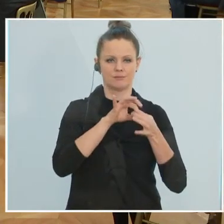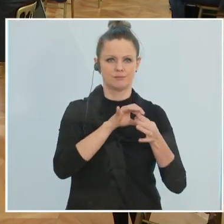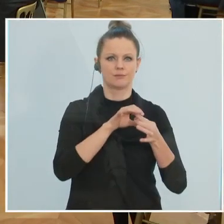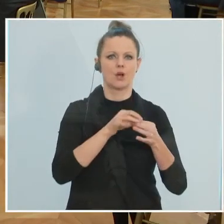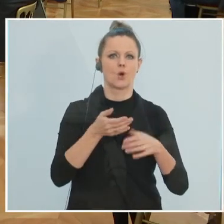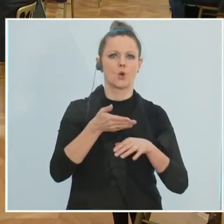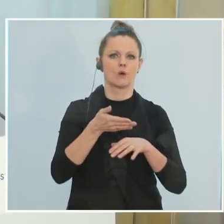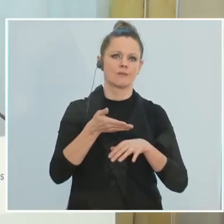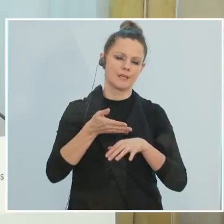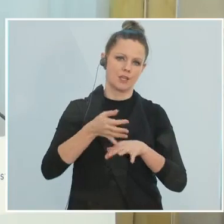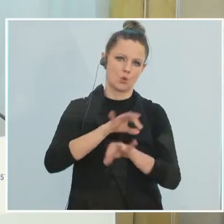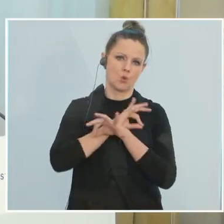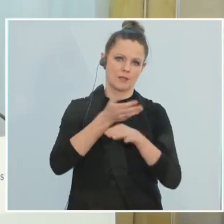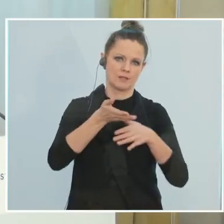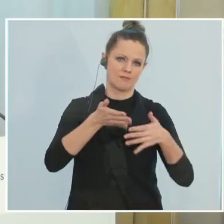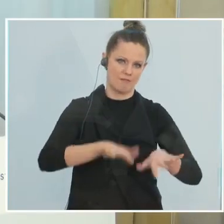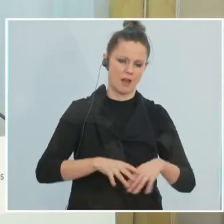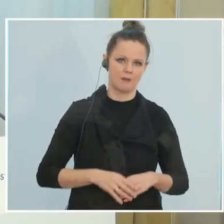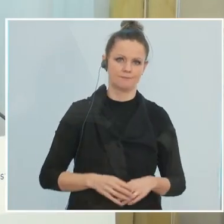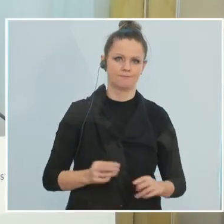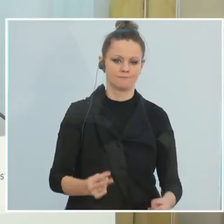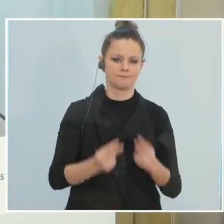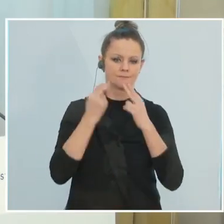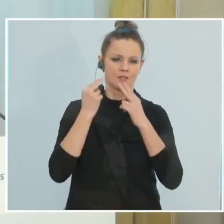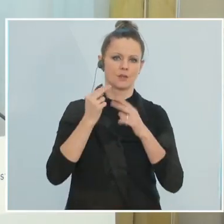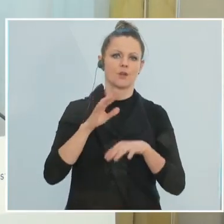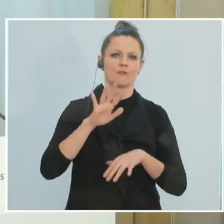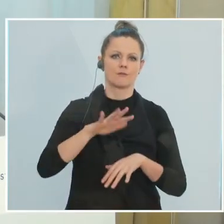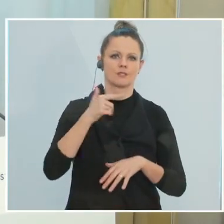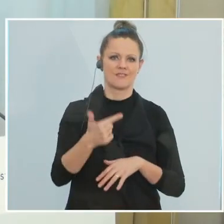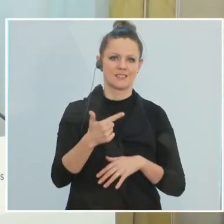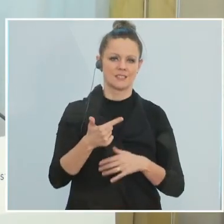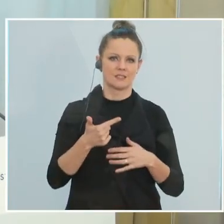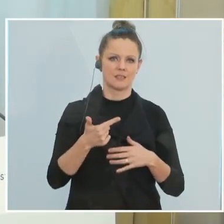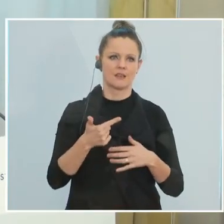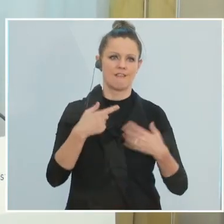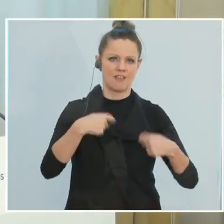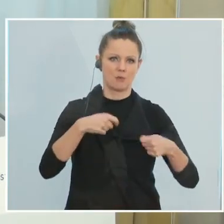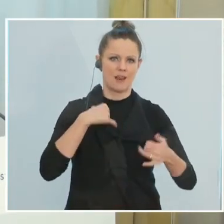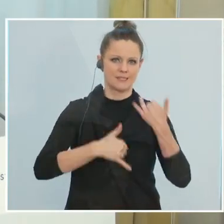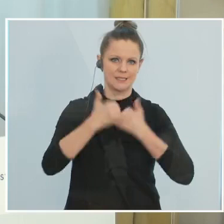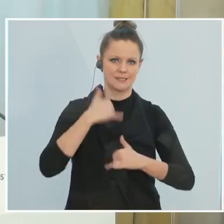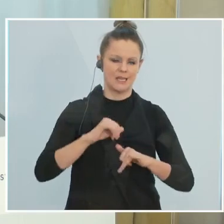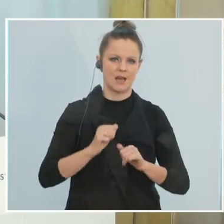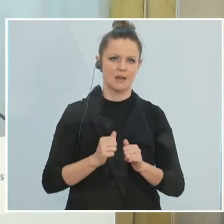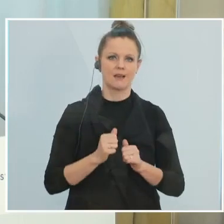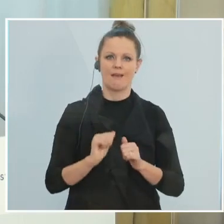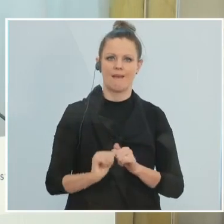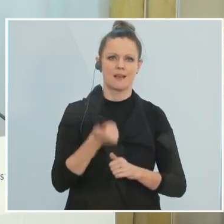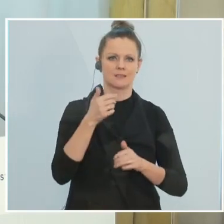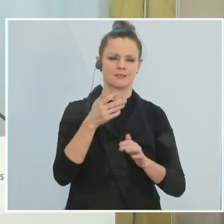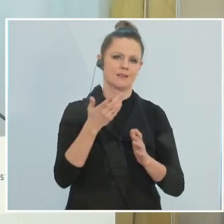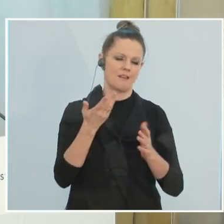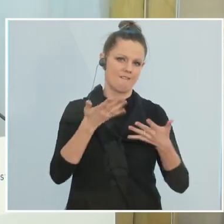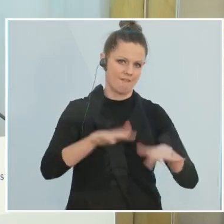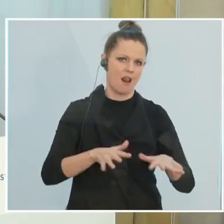Wenn wir uns ein bisschen erinnern und zurücksehen, am 25. Februar hatten wir die ersten beiden Infektionsfälle in Österreich, die dokumentiert waren,